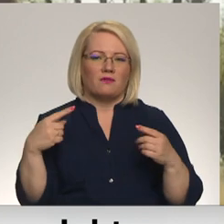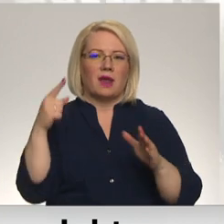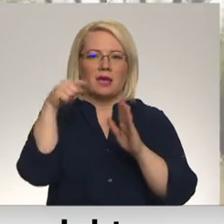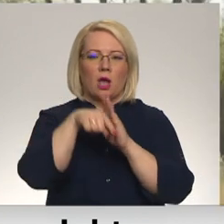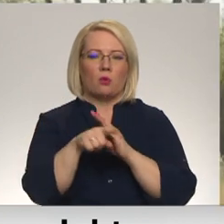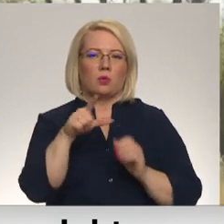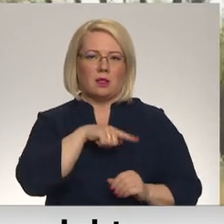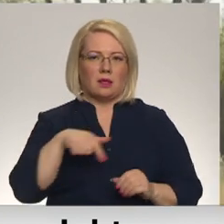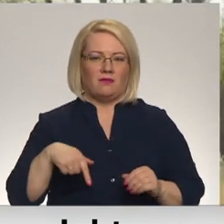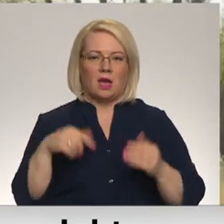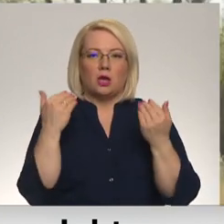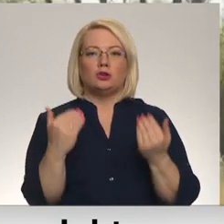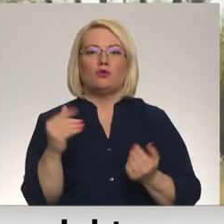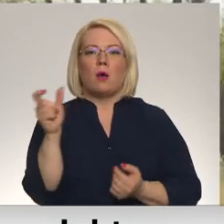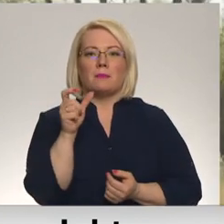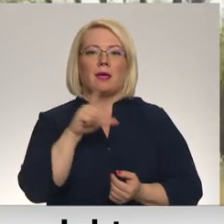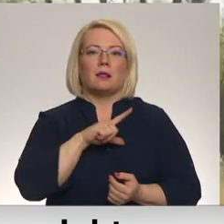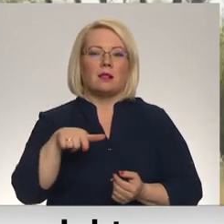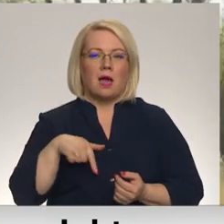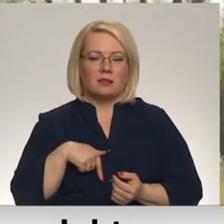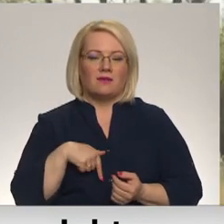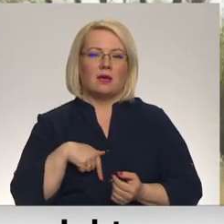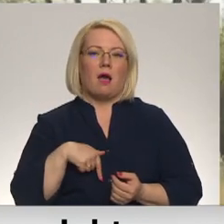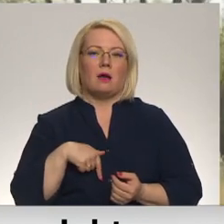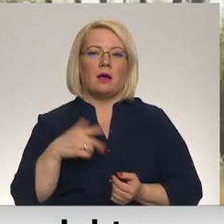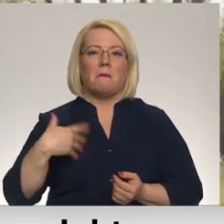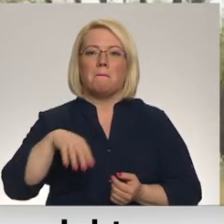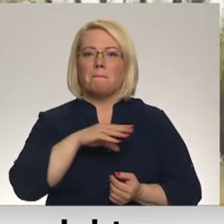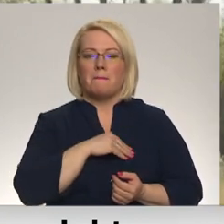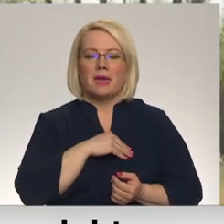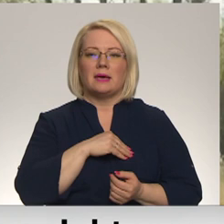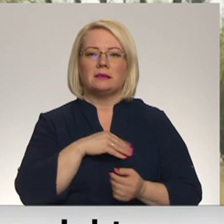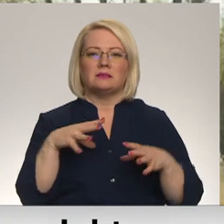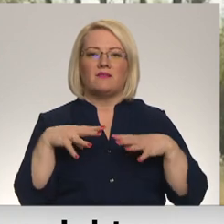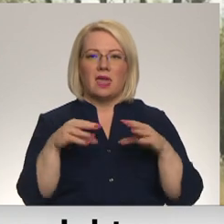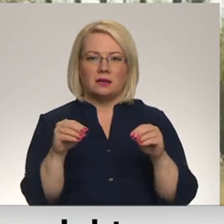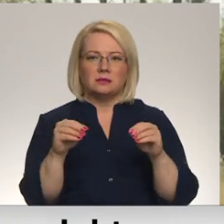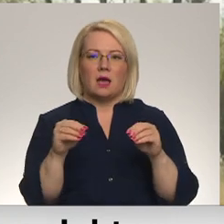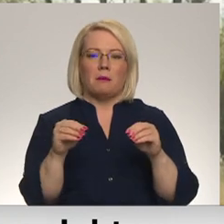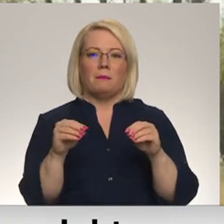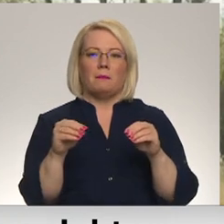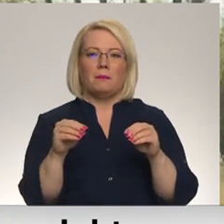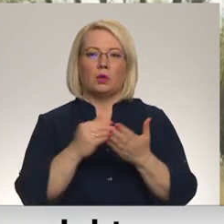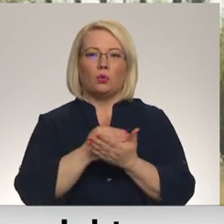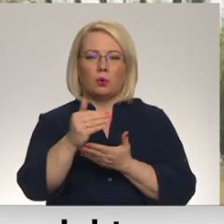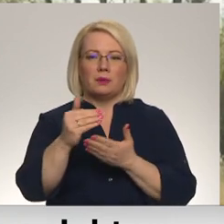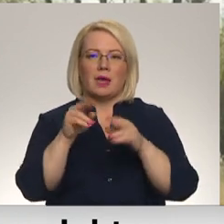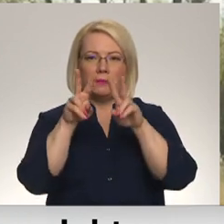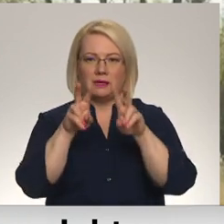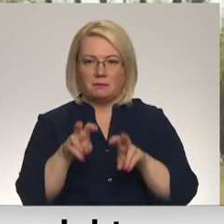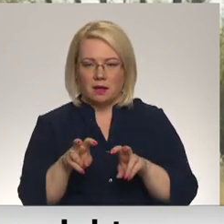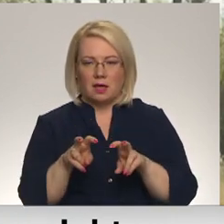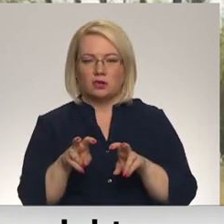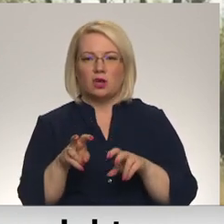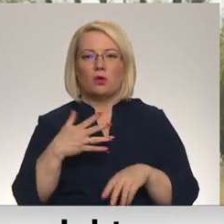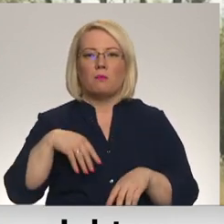Latvijā. Šobrīd Latvijā mēs veicam turpinām izmeklēšanu,